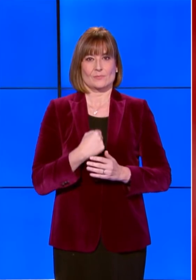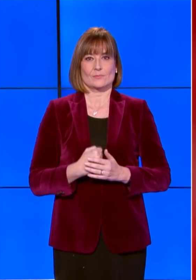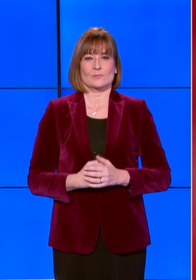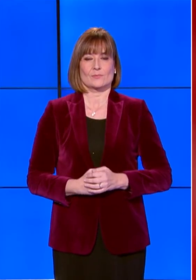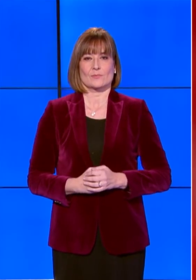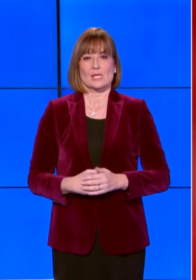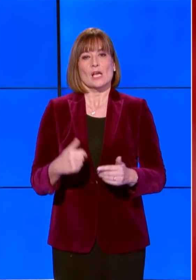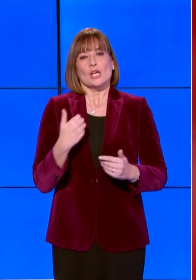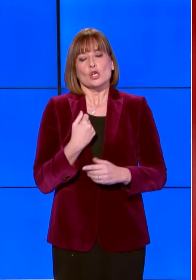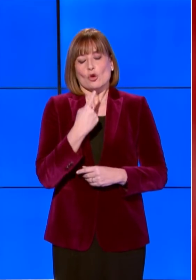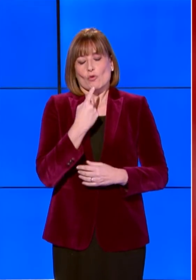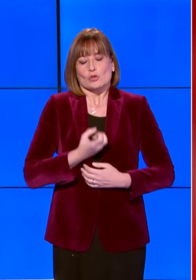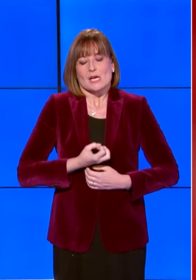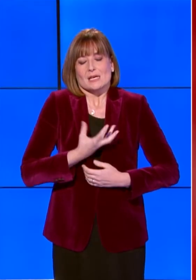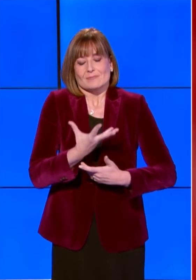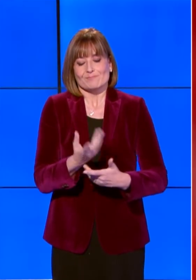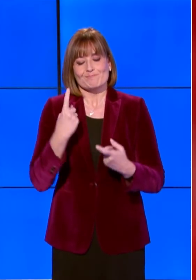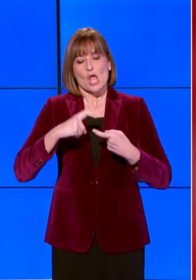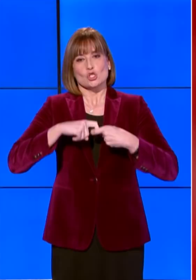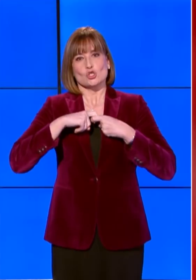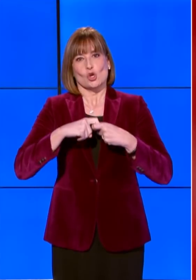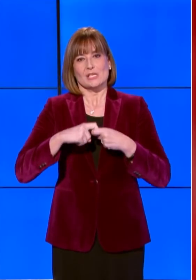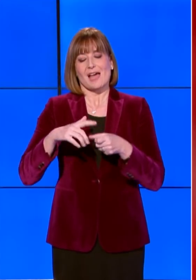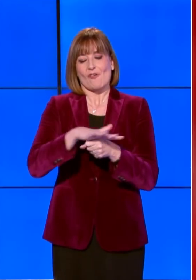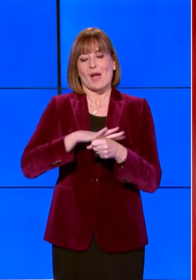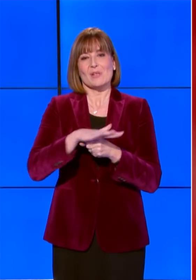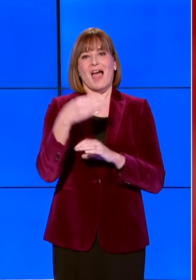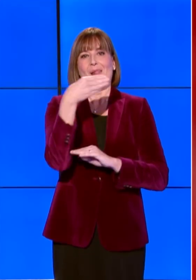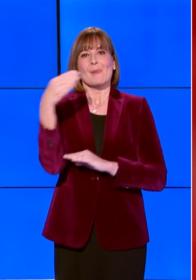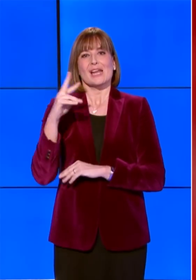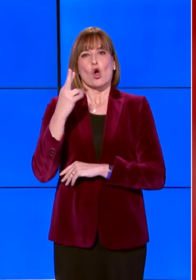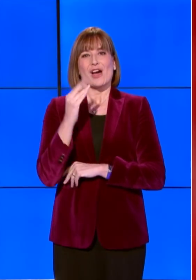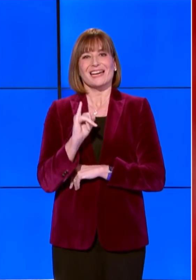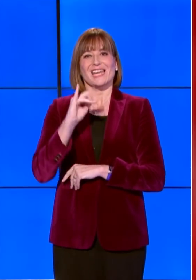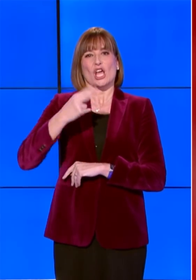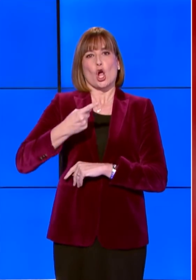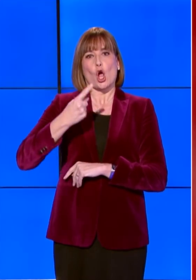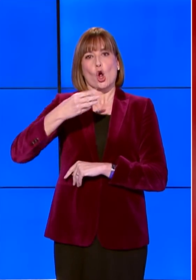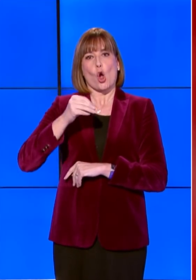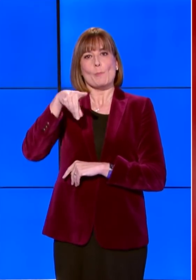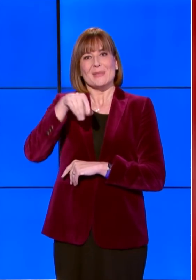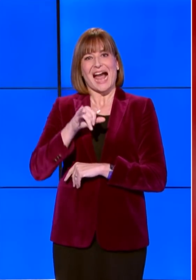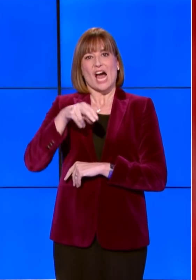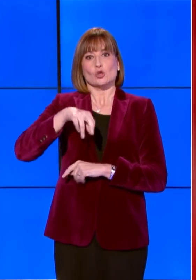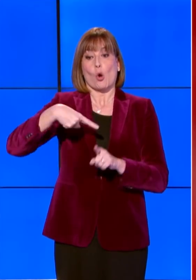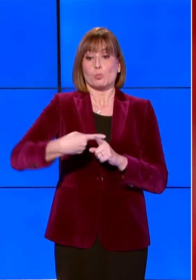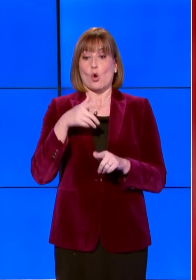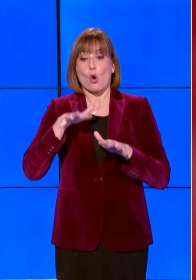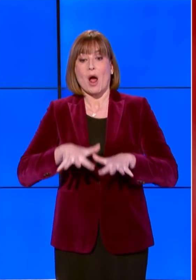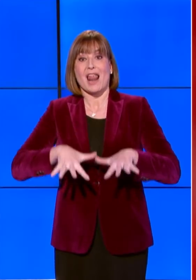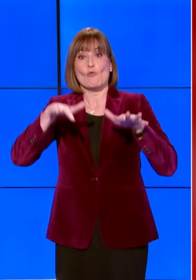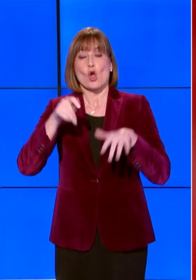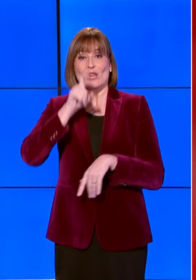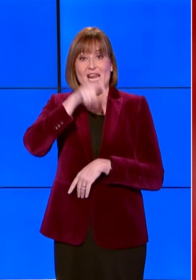Esprimo solidarietà ai familiari delle vittime di Rigopiano e della alluvione di Livorno, ai cittadini di